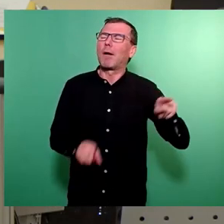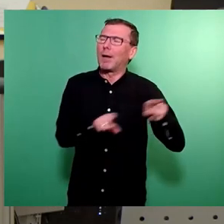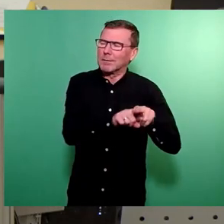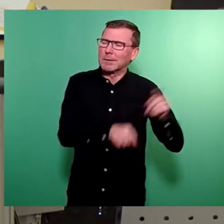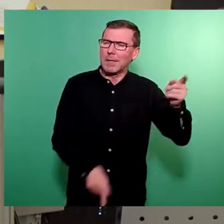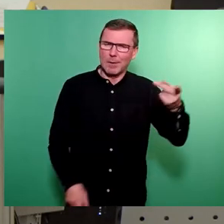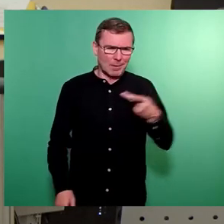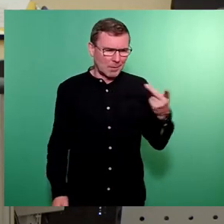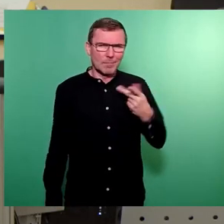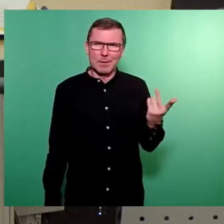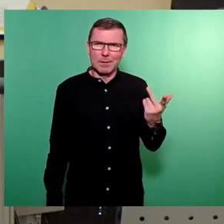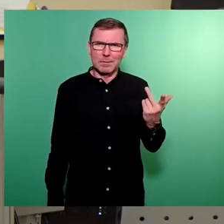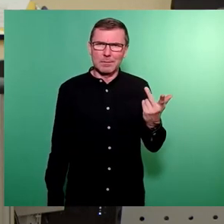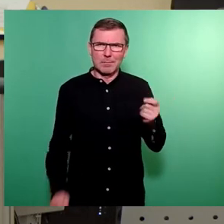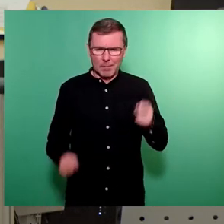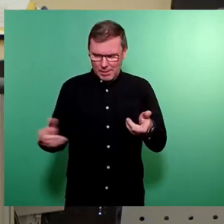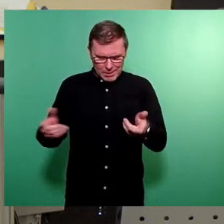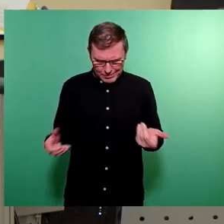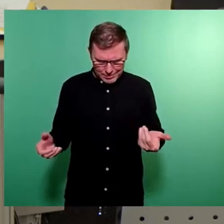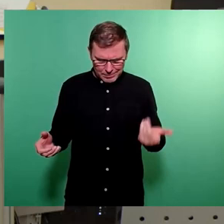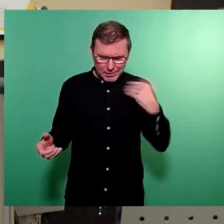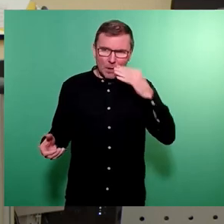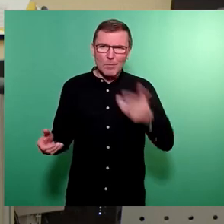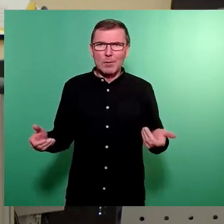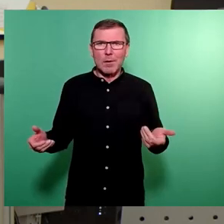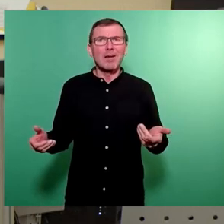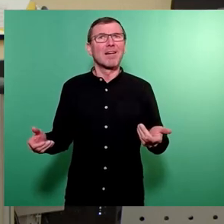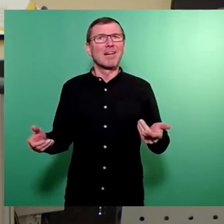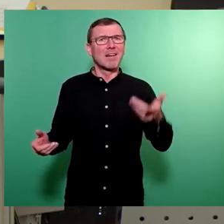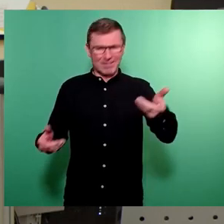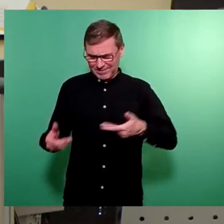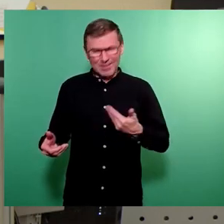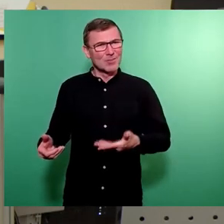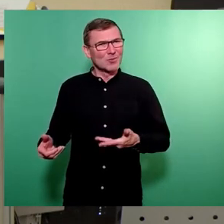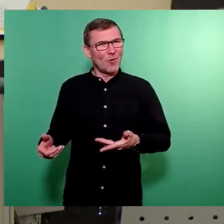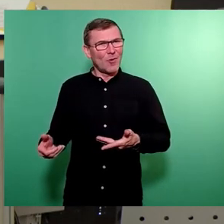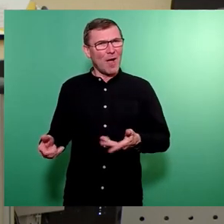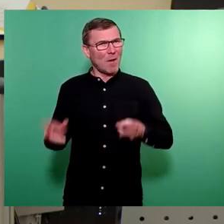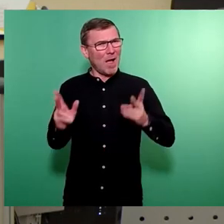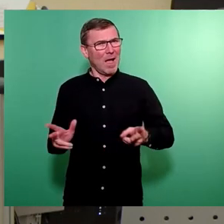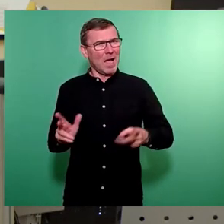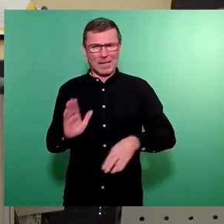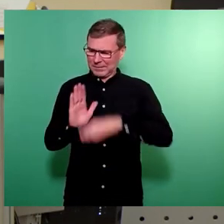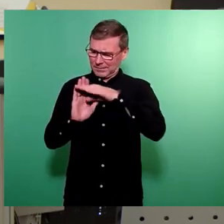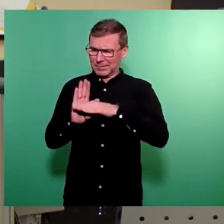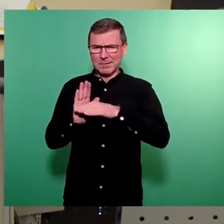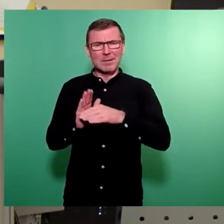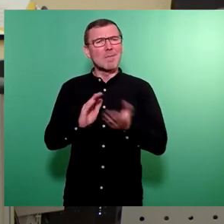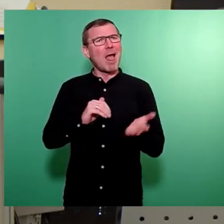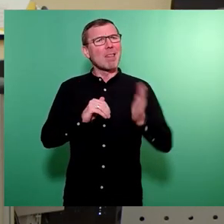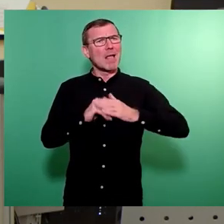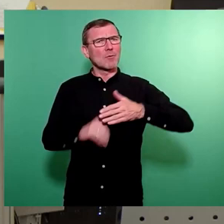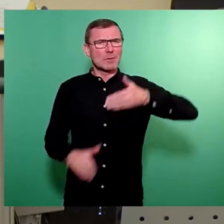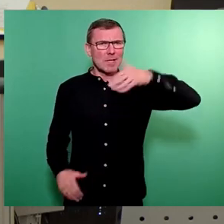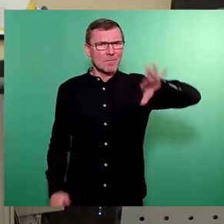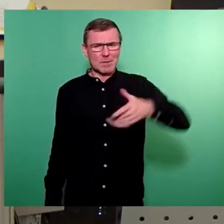wir vor den Anträgen am Montag gesessen, hat auch geäußert, dass die Rechtmäßigkeit und die Deckungsfähigkeit ad hoc natürlich